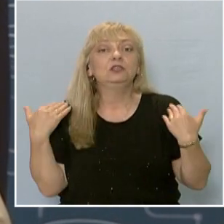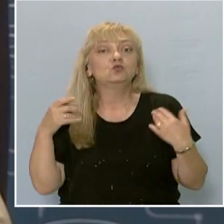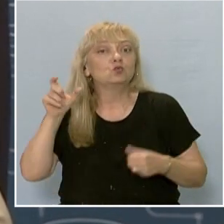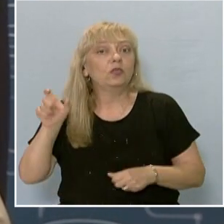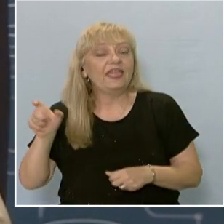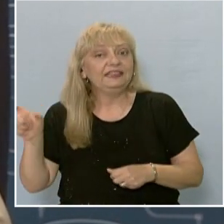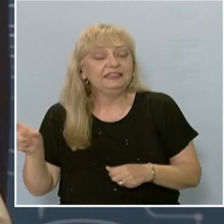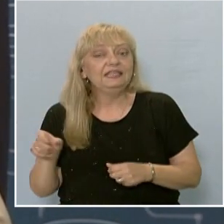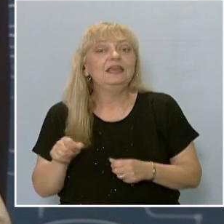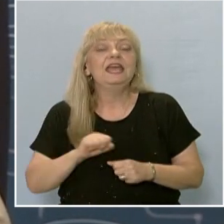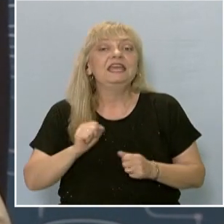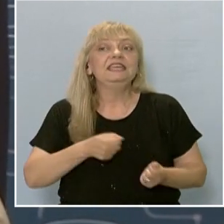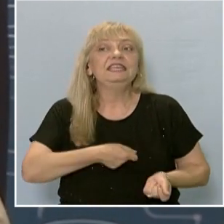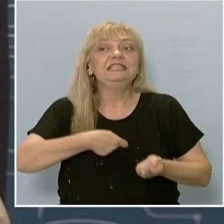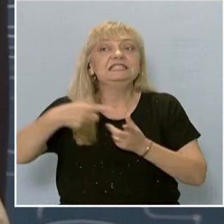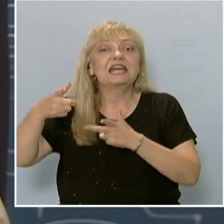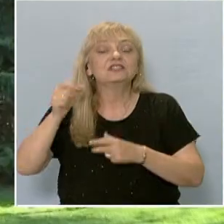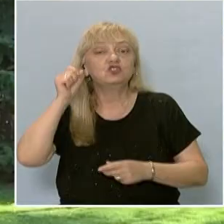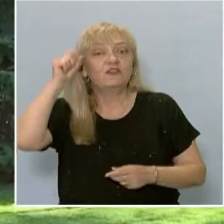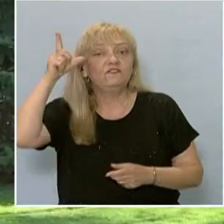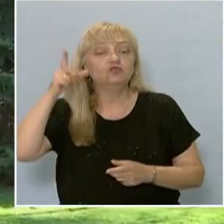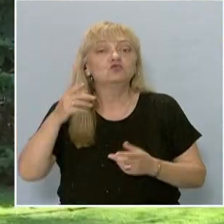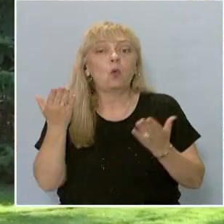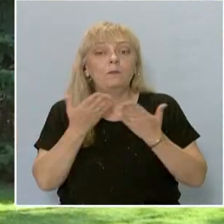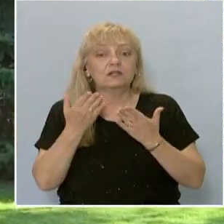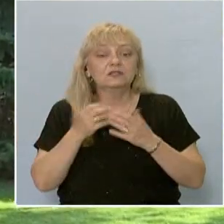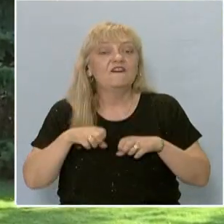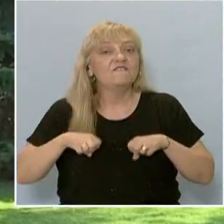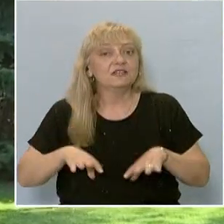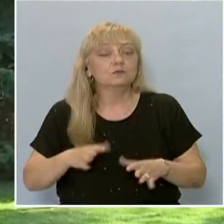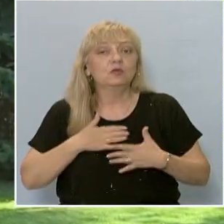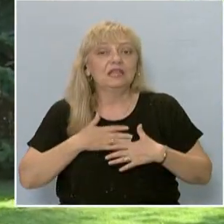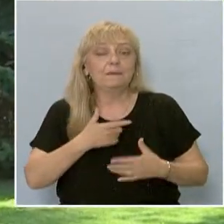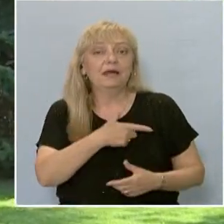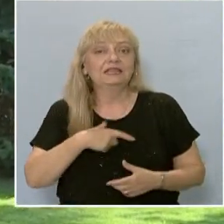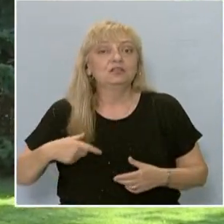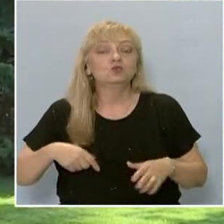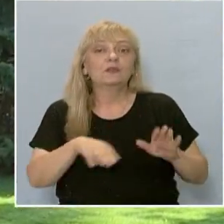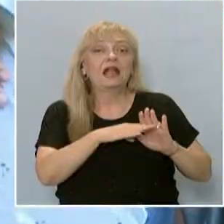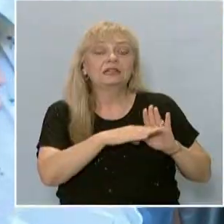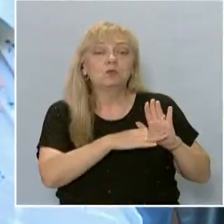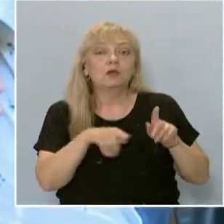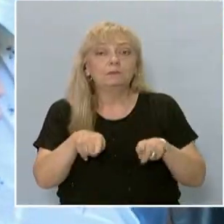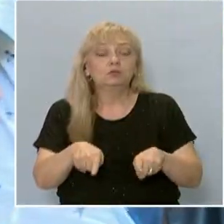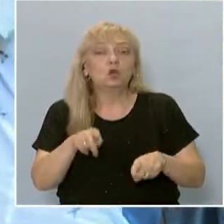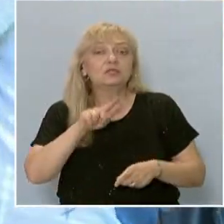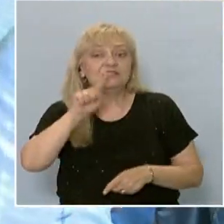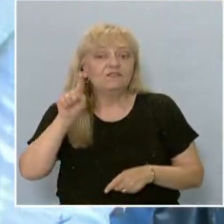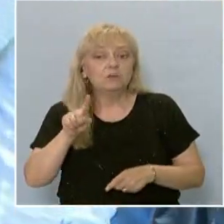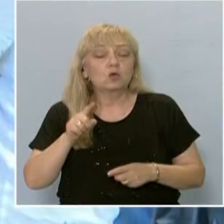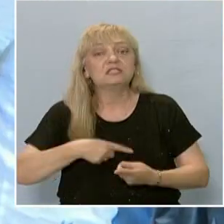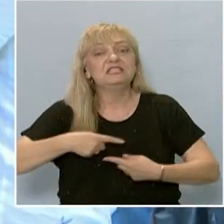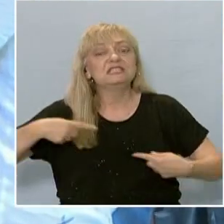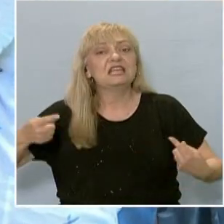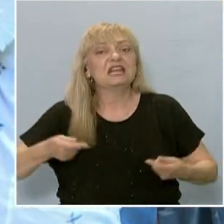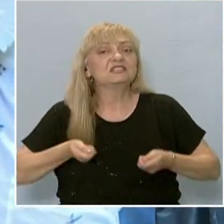изнасяща висшо образование. Възможностите са да има национална програма по този въпрос, а също да се развие рекламата и